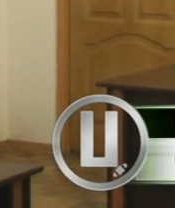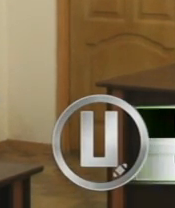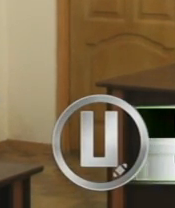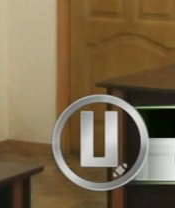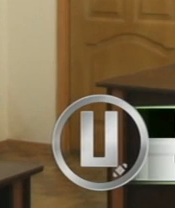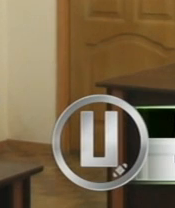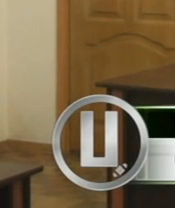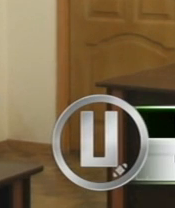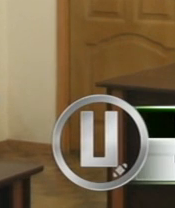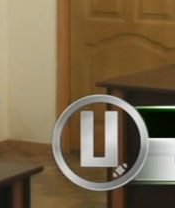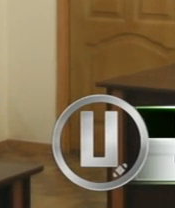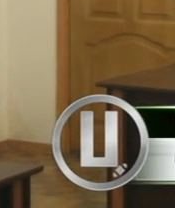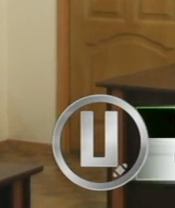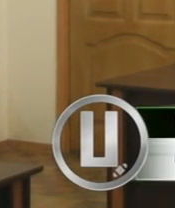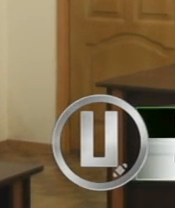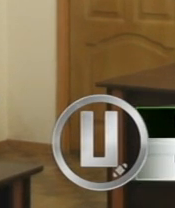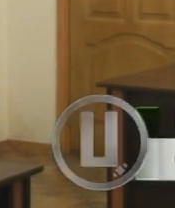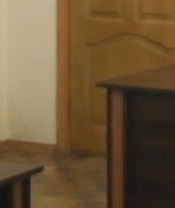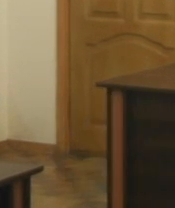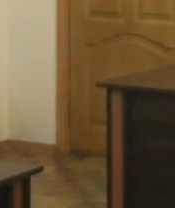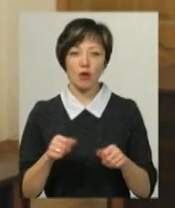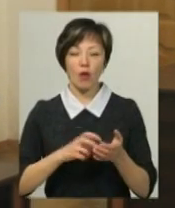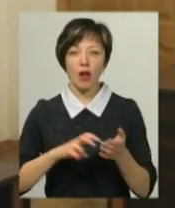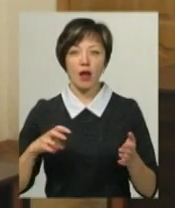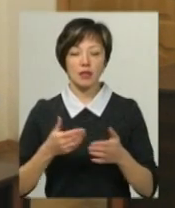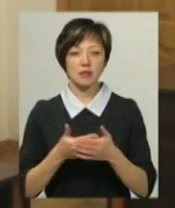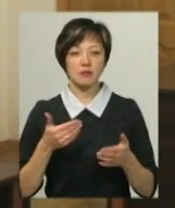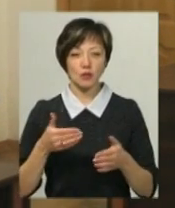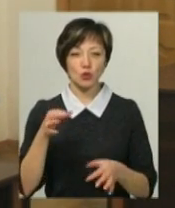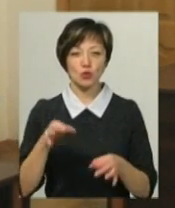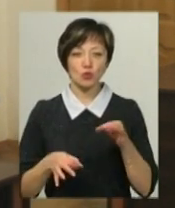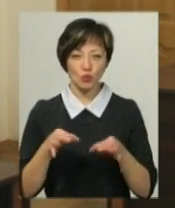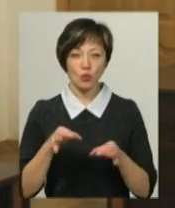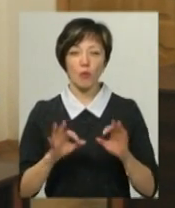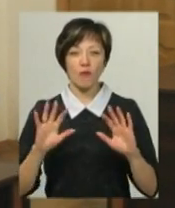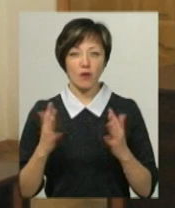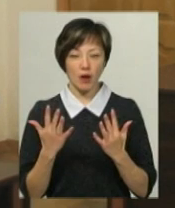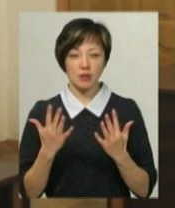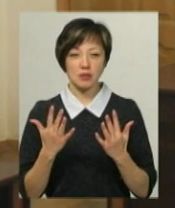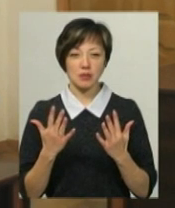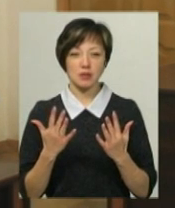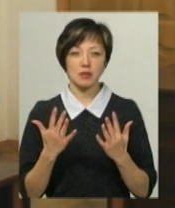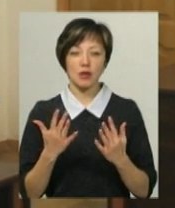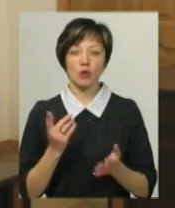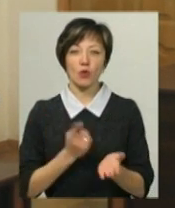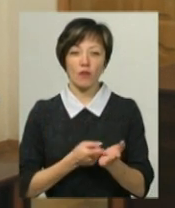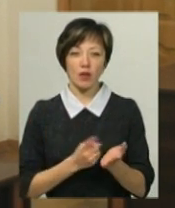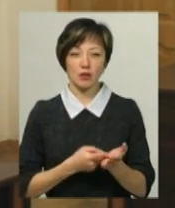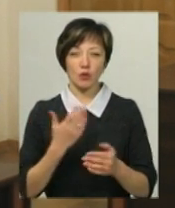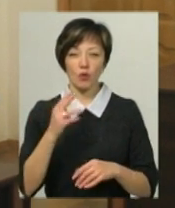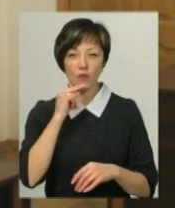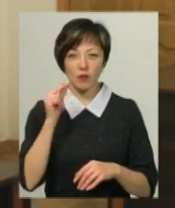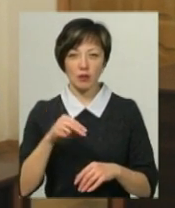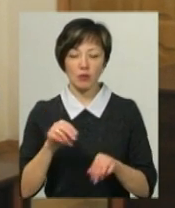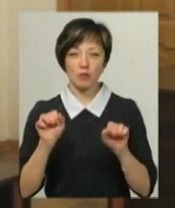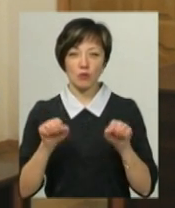переховитися від суду. А на сьогодні ускільки чудово свідомлення, що в разі доведення його вини, він